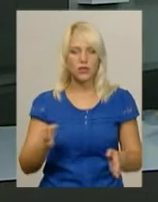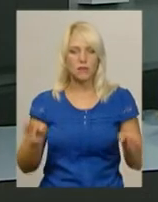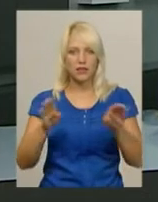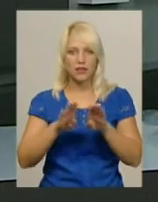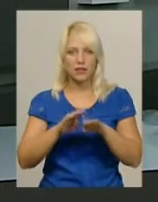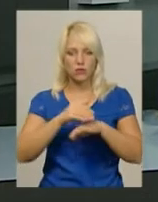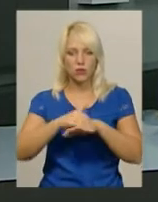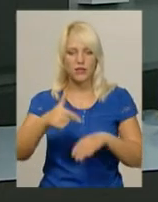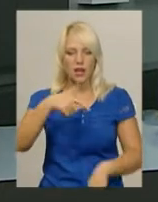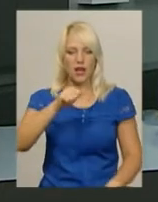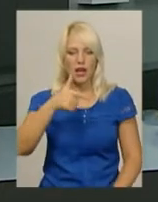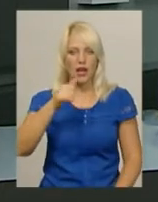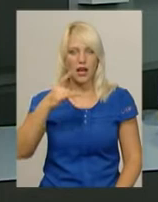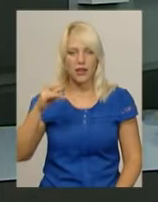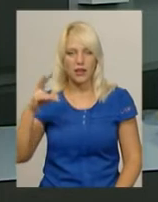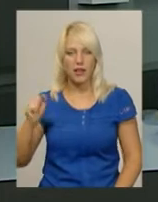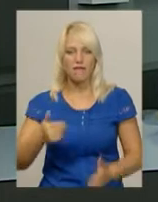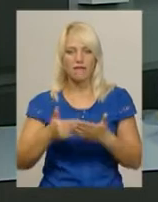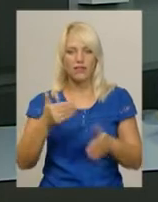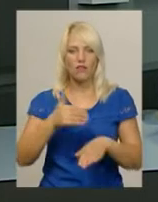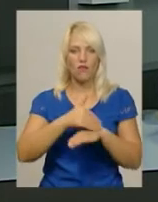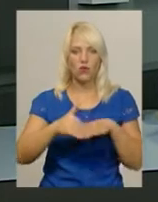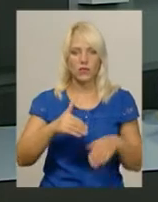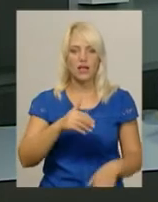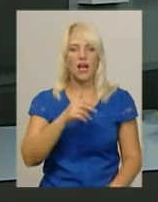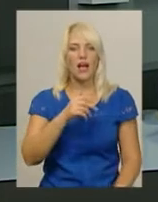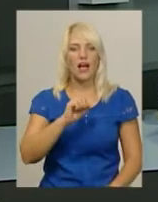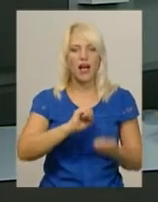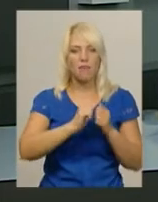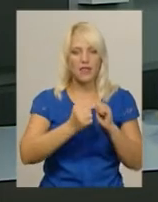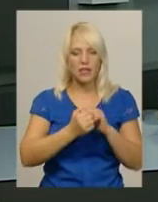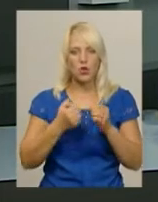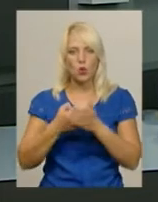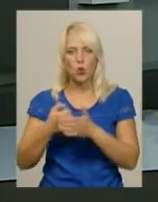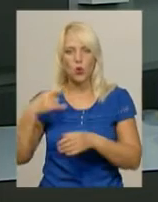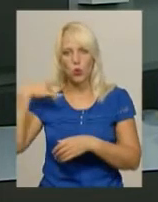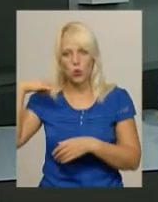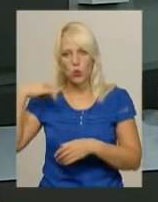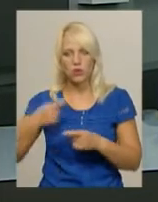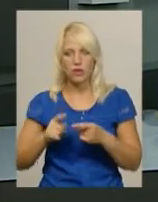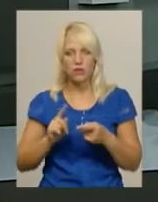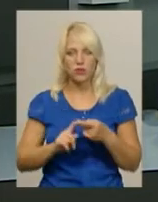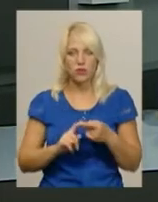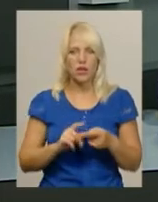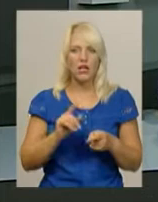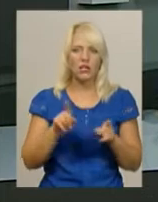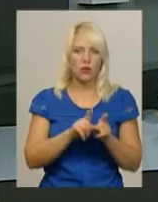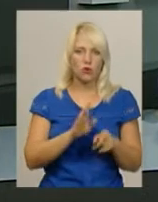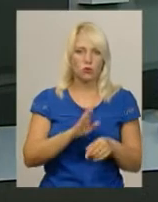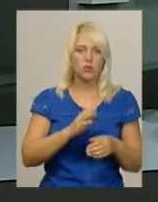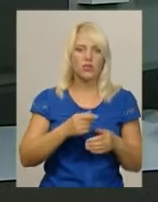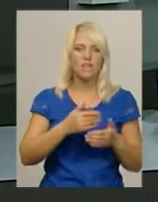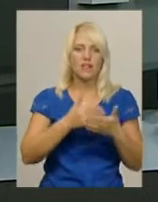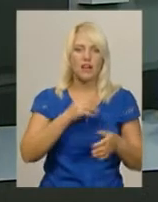від вулиці Кам'янецької до Грушевського. Також рух буде обмежений на вулиці Володимирській від Кам'янецької до вулиці Соборної.